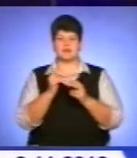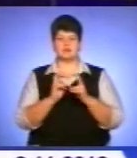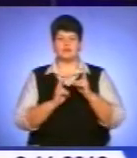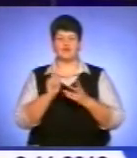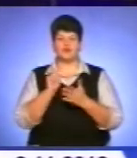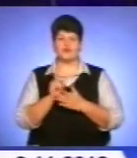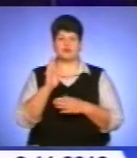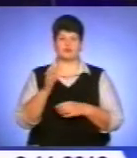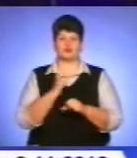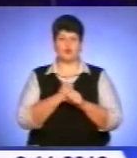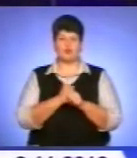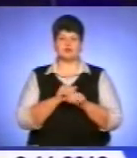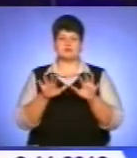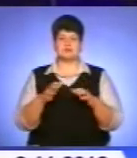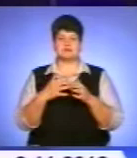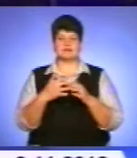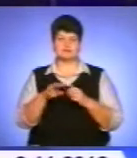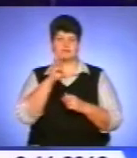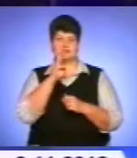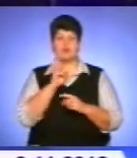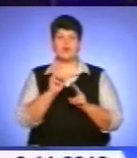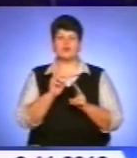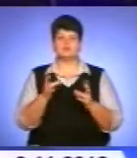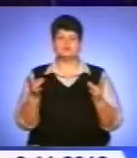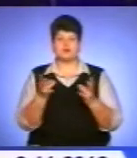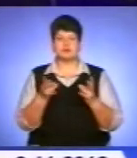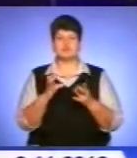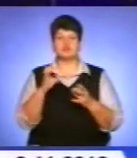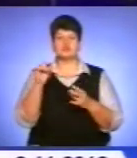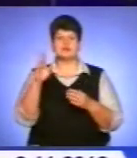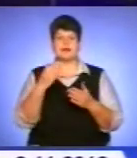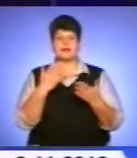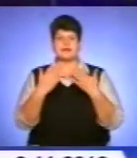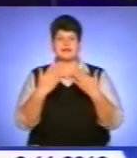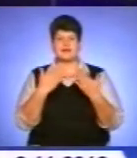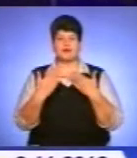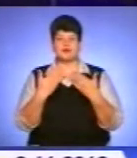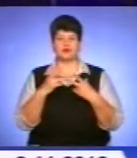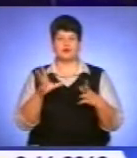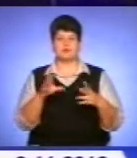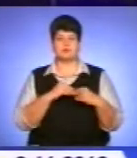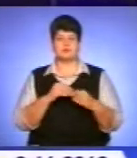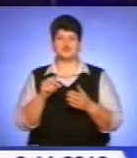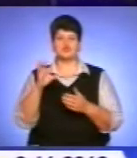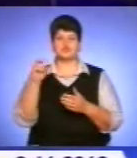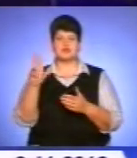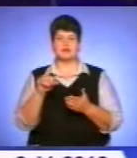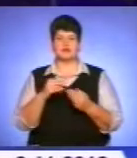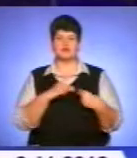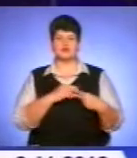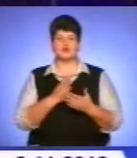робочі місця, і середня заробітна плата. Кому ж потрібен соціальний діалог і кого примирює Національна служба представництва і примирення?